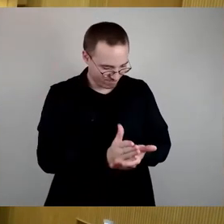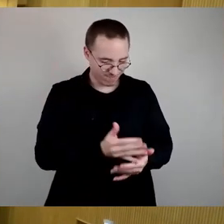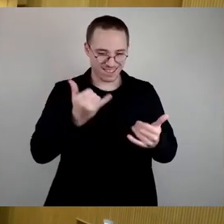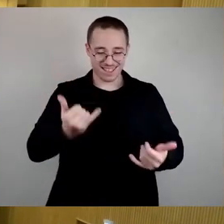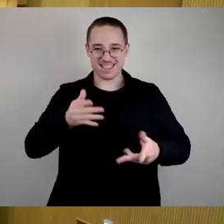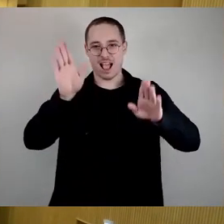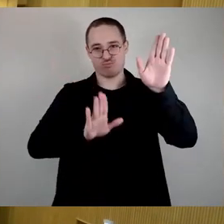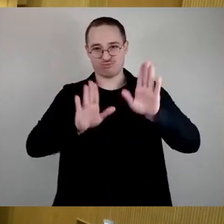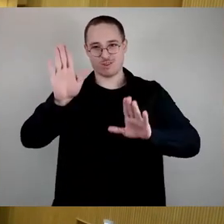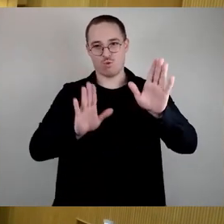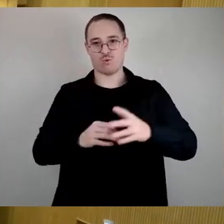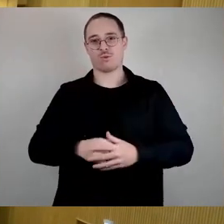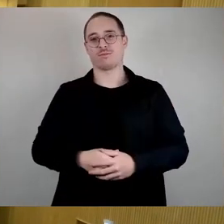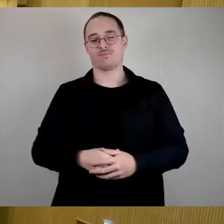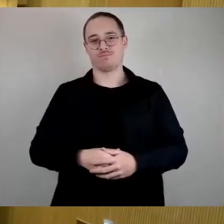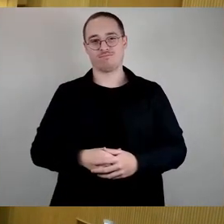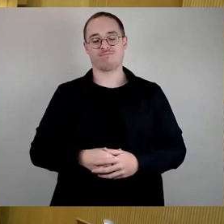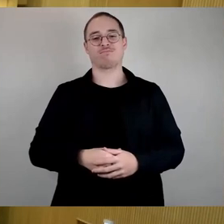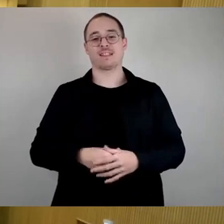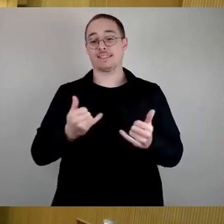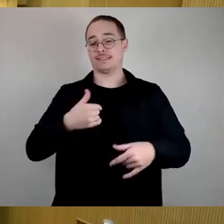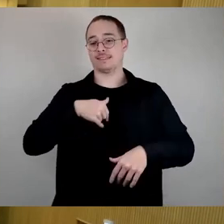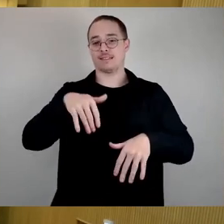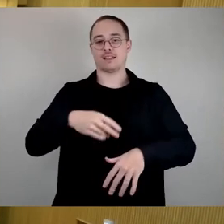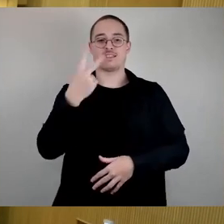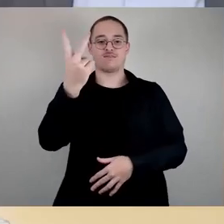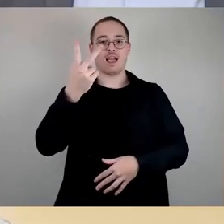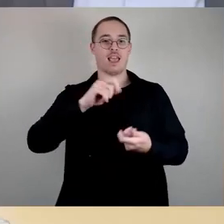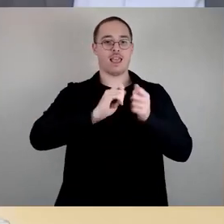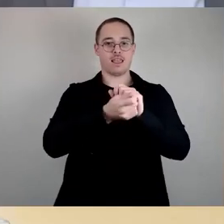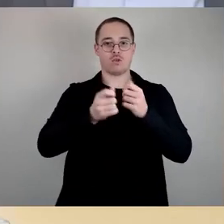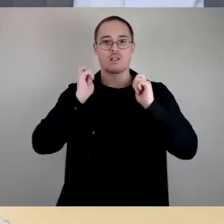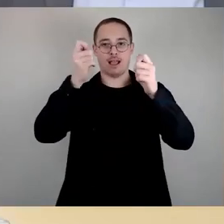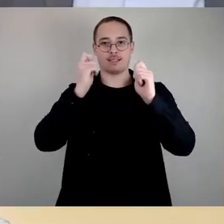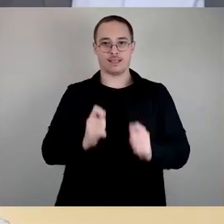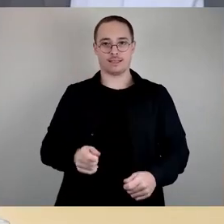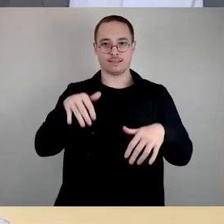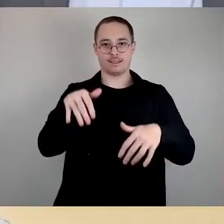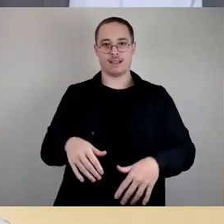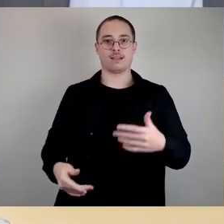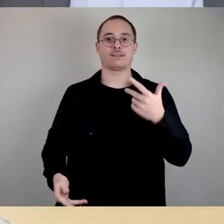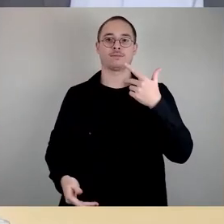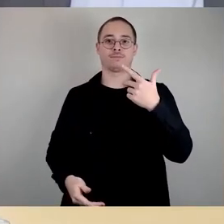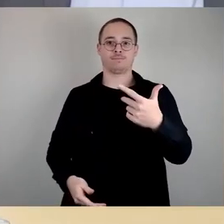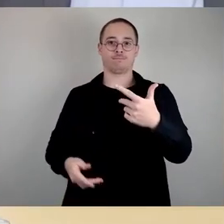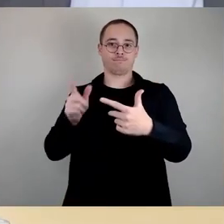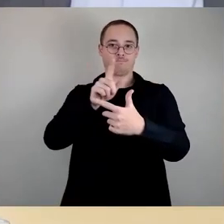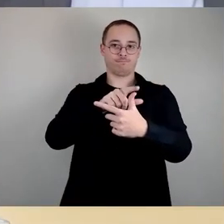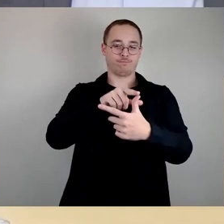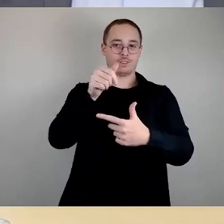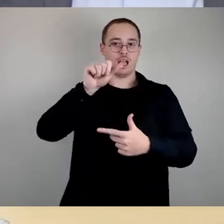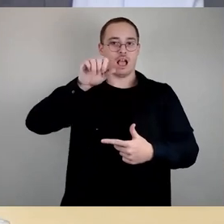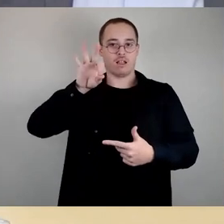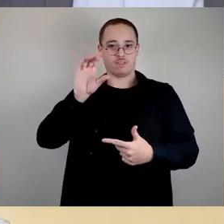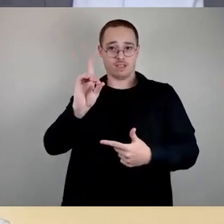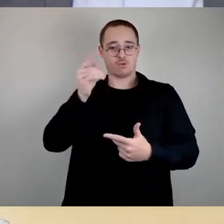ich zwei Änderungsanträge vorliegen. Der weitergehende ist der von der AfD. Den würde ich zunächst abstimmen, dann den